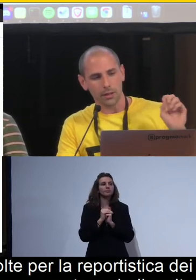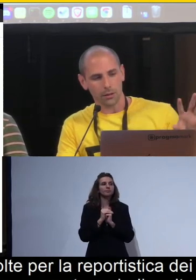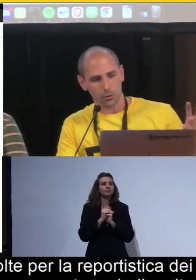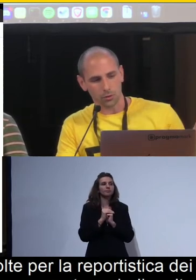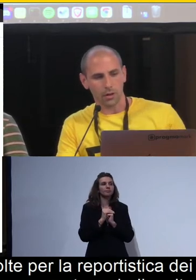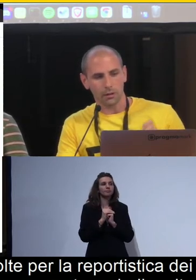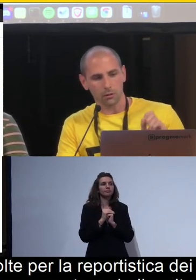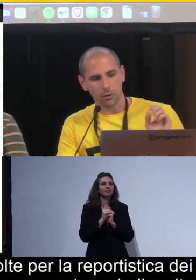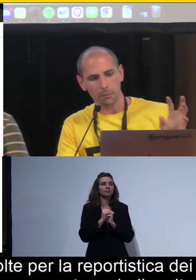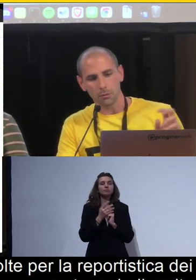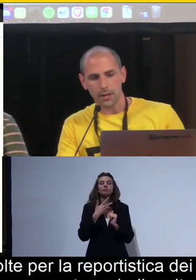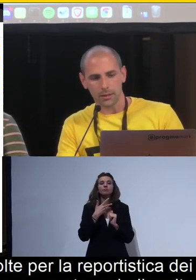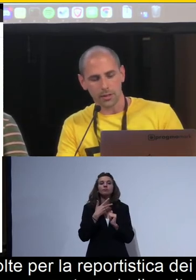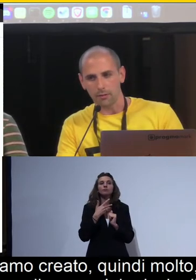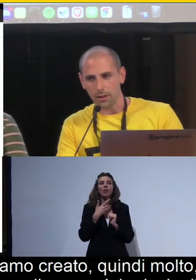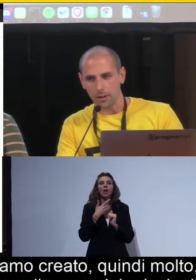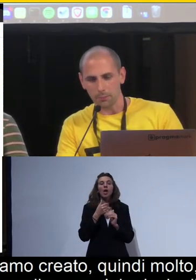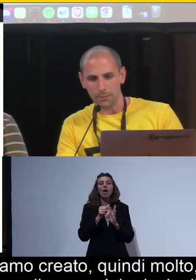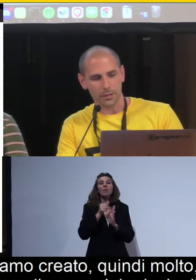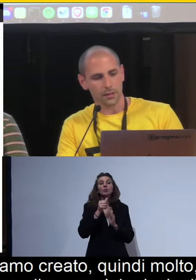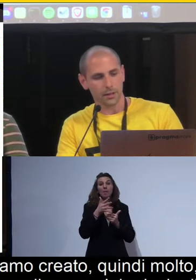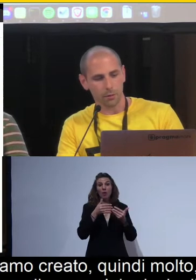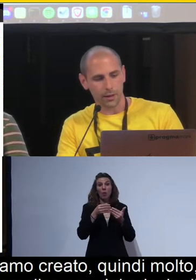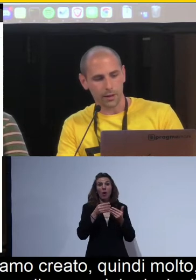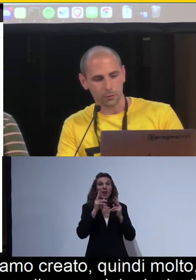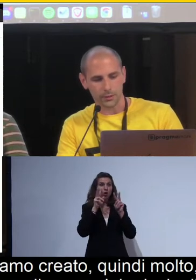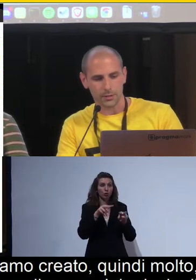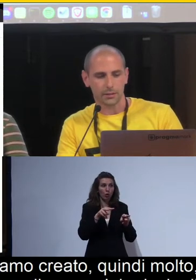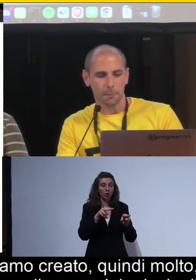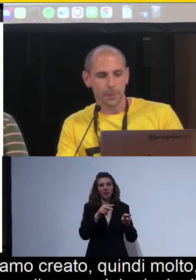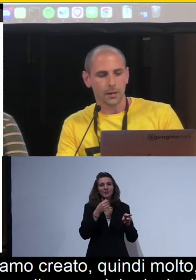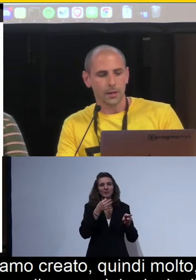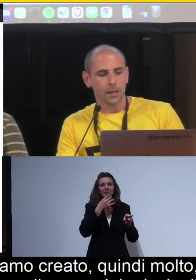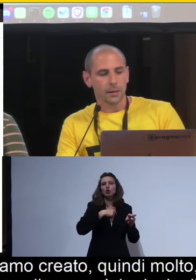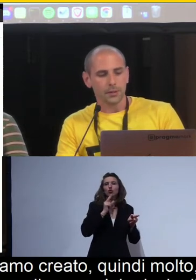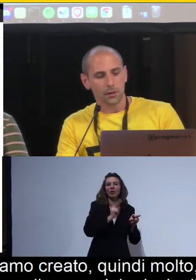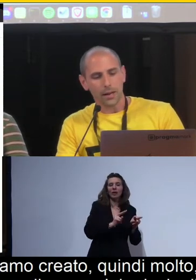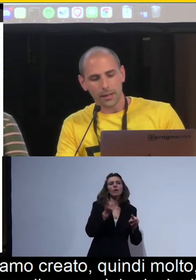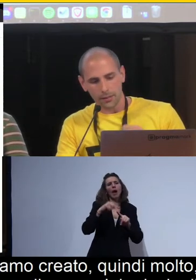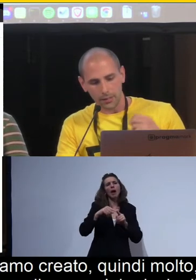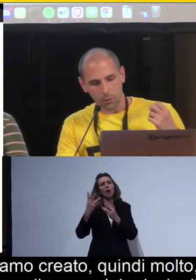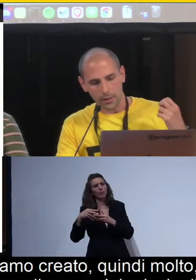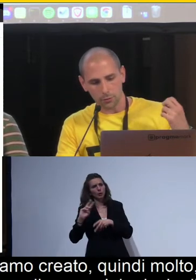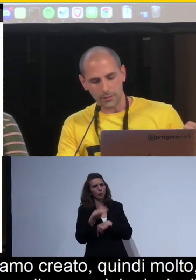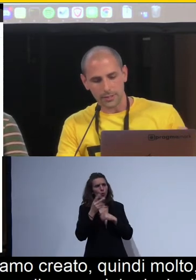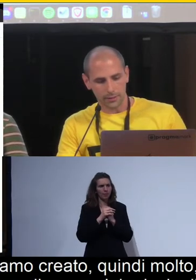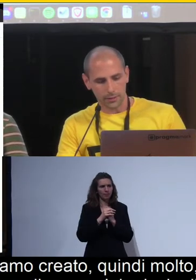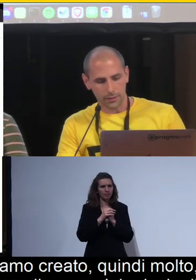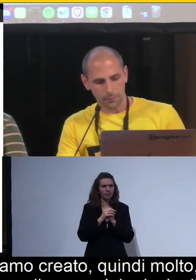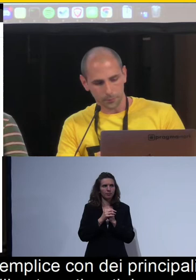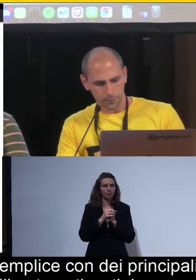principali controlli, quelli manuali che accennava prima Christian e quelli automatizzati. In particolare in quelli